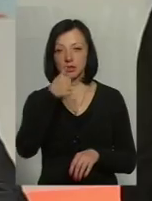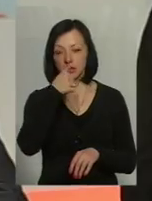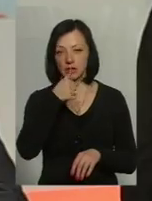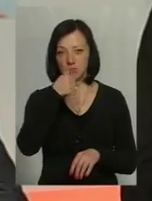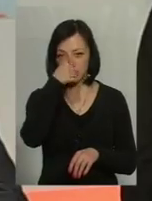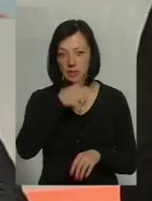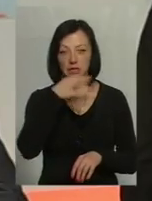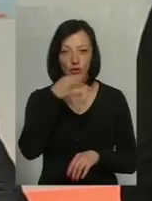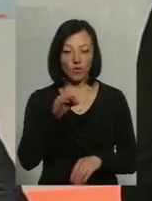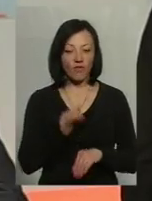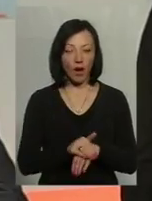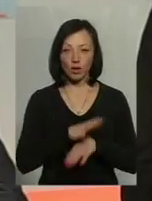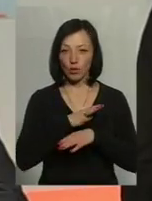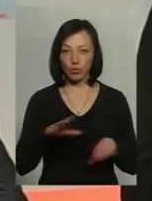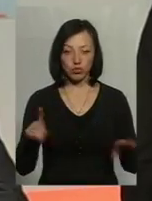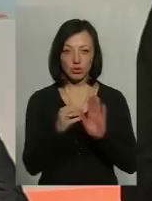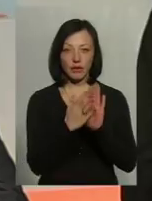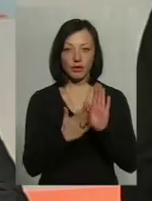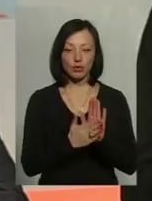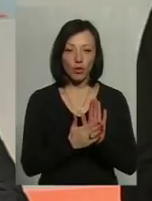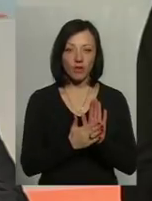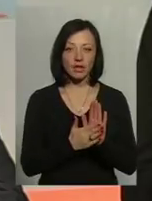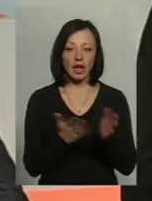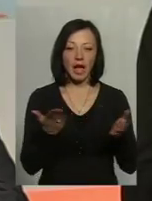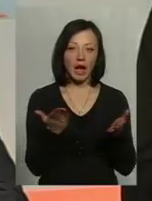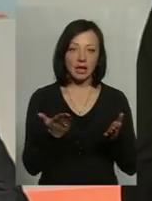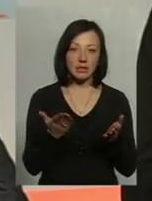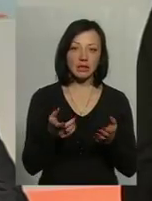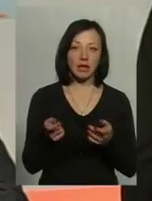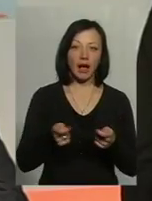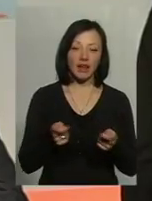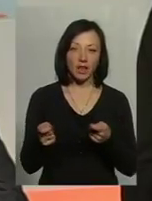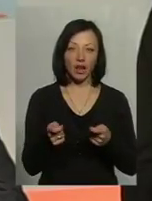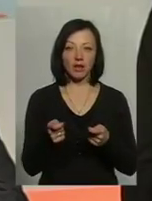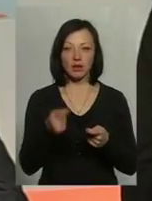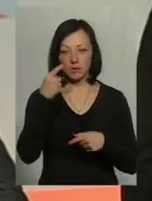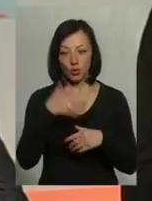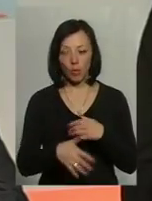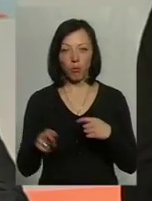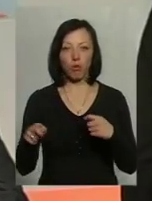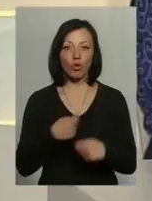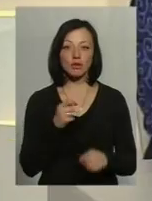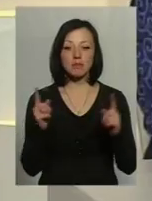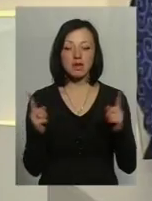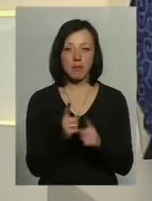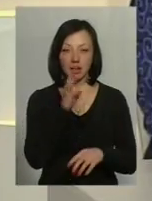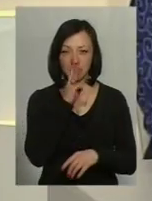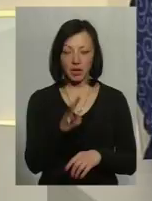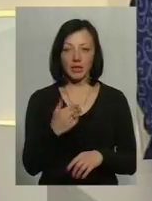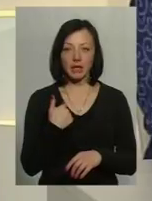нас не було такого факту, де зафіксовано, що якийсь роботодавець відомо допустив порушення мінімальних заробітних плат. Я,